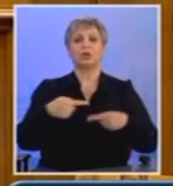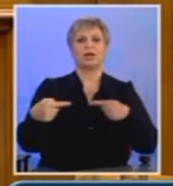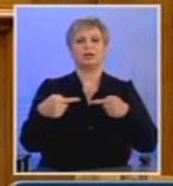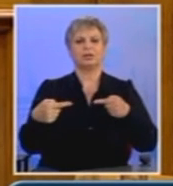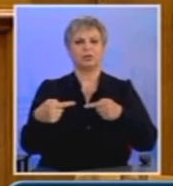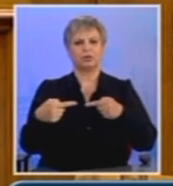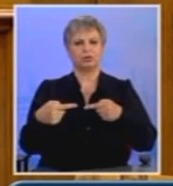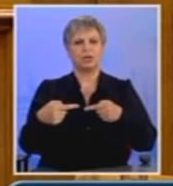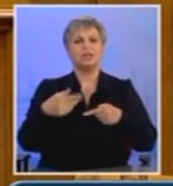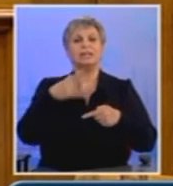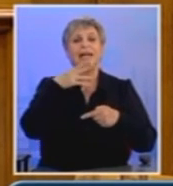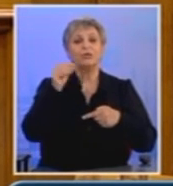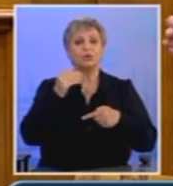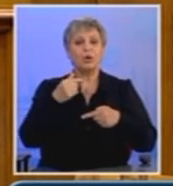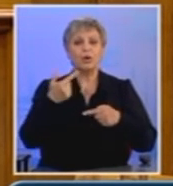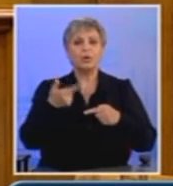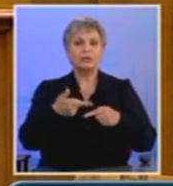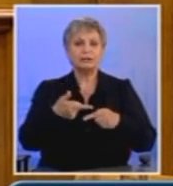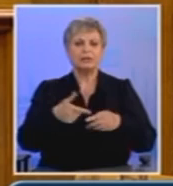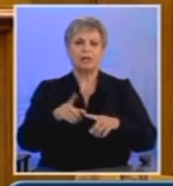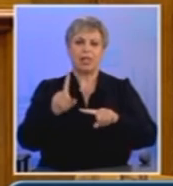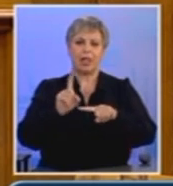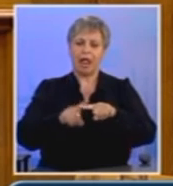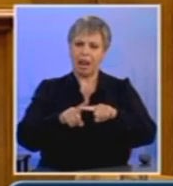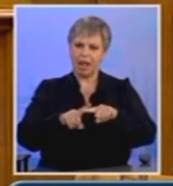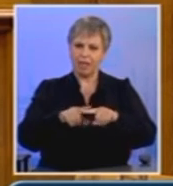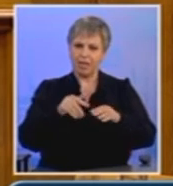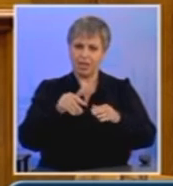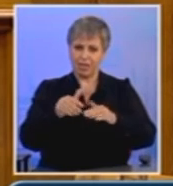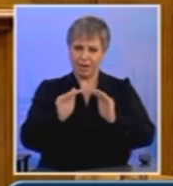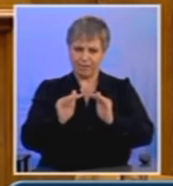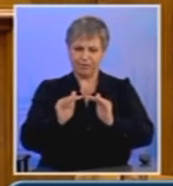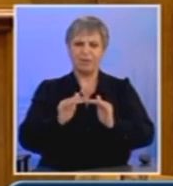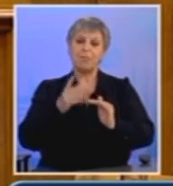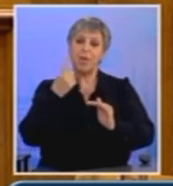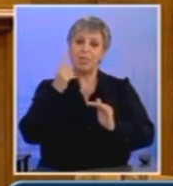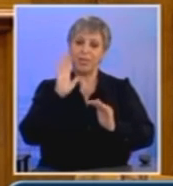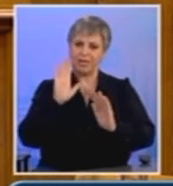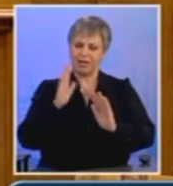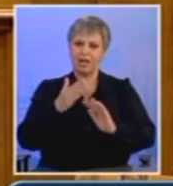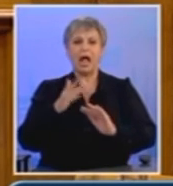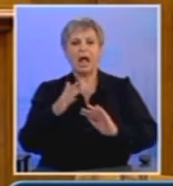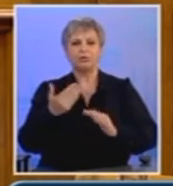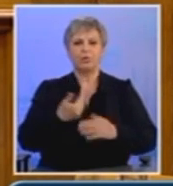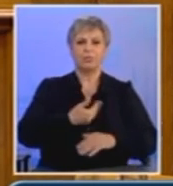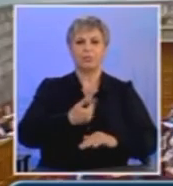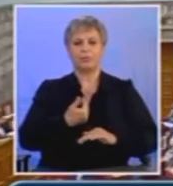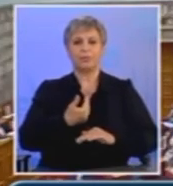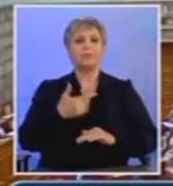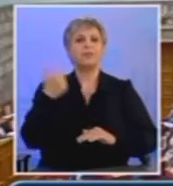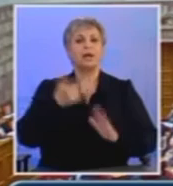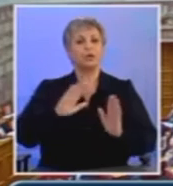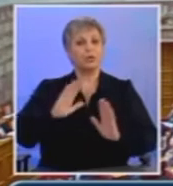το επόμενο διάστημα αργότερα παρά την προσωρινή συμφωνία. Το ερώτημα είναι αν υπάρχει σήμερα